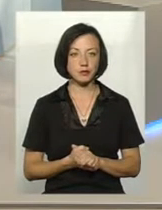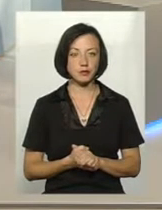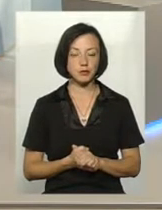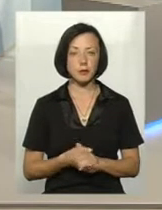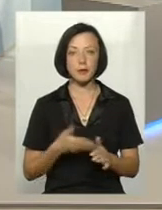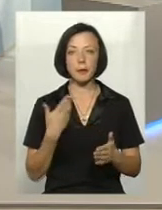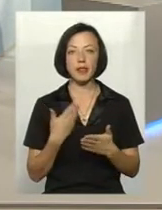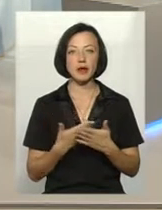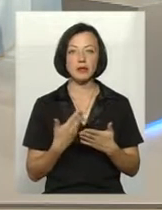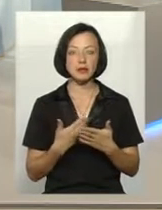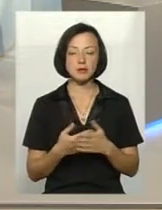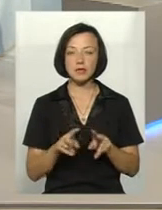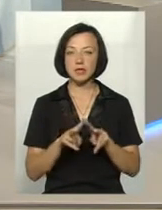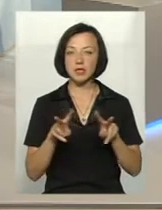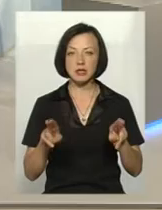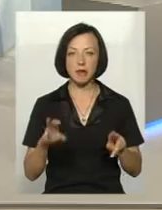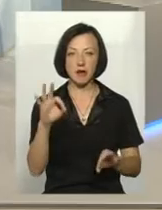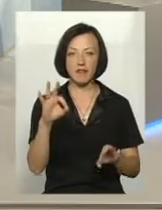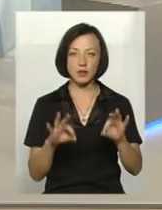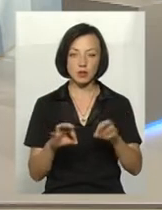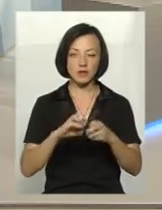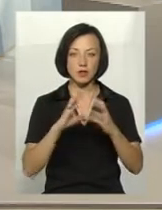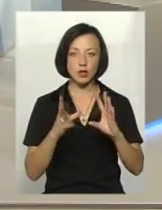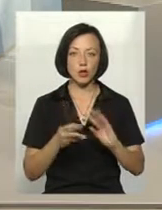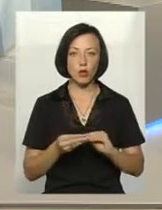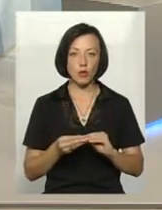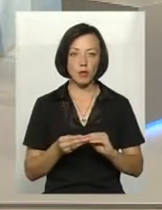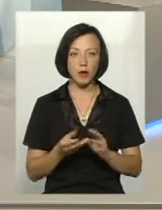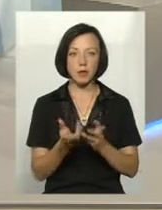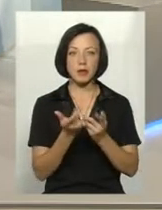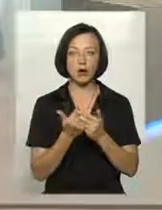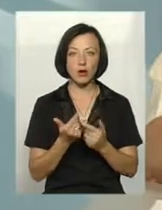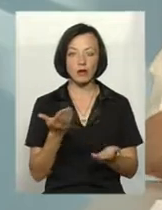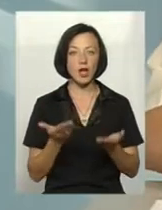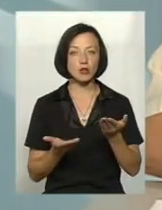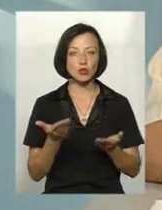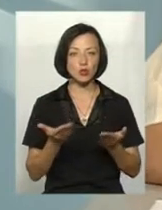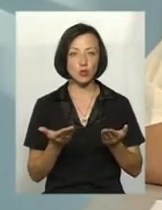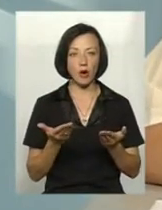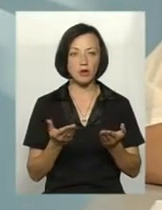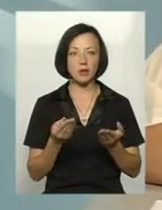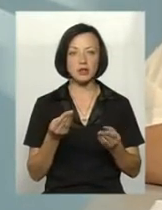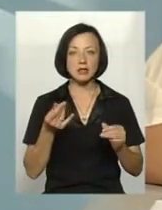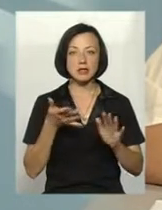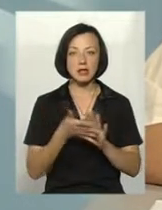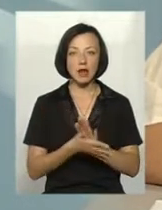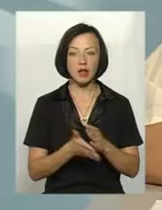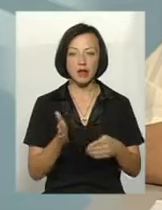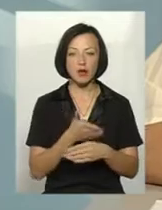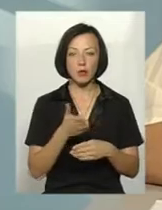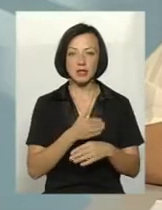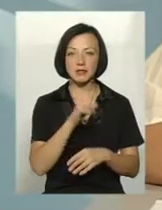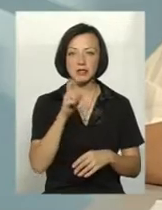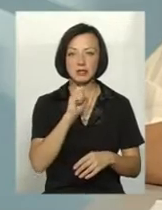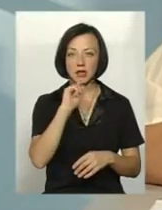Приблизно в таких самих відсотках. І в цілому ми підраховували, якщо врахувати затрати виробництва за цілий рік,